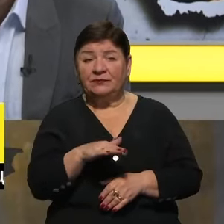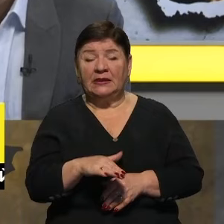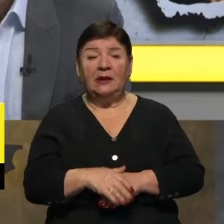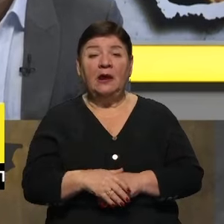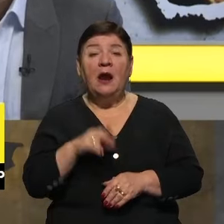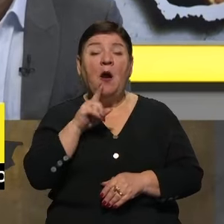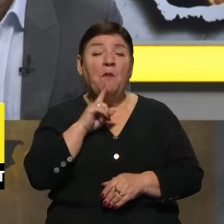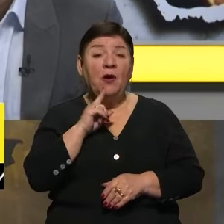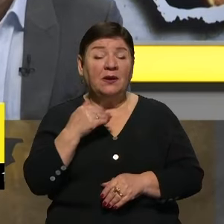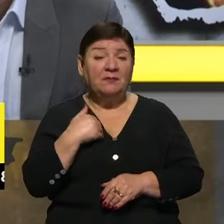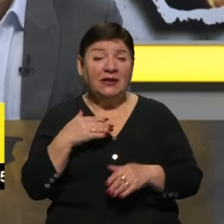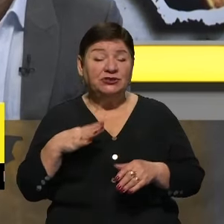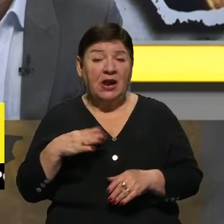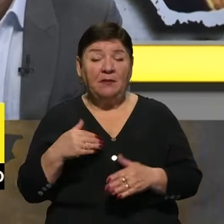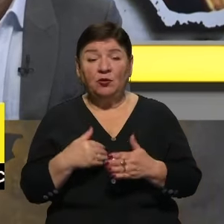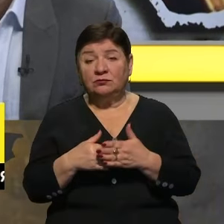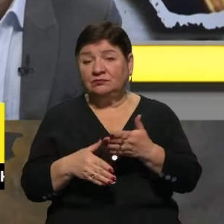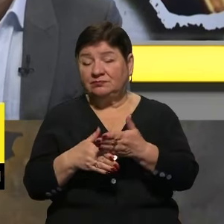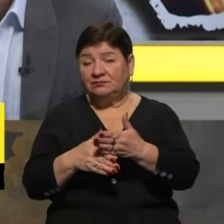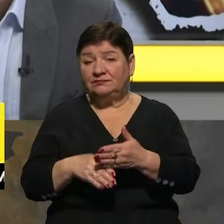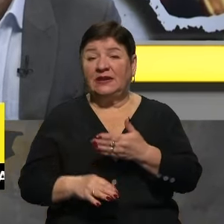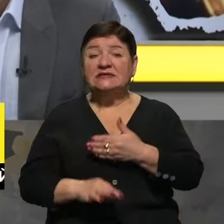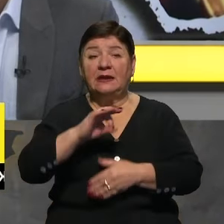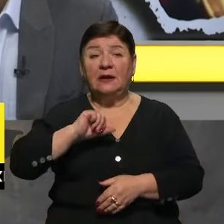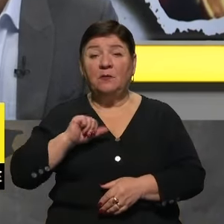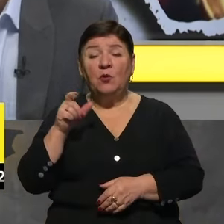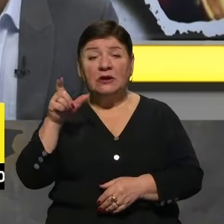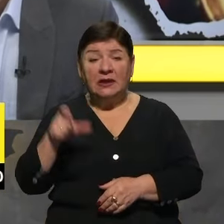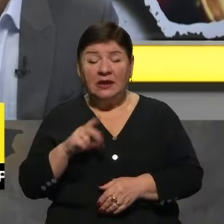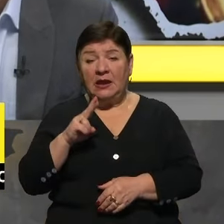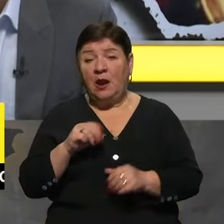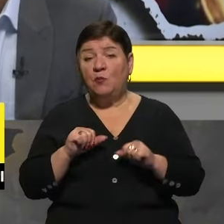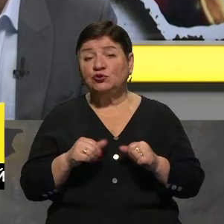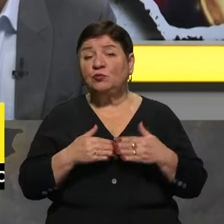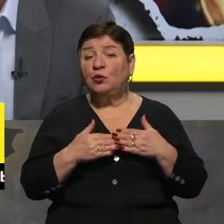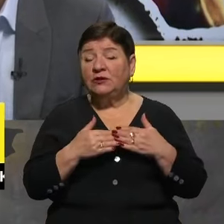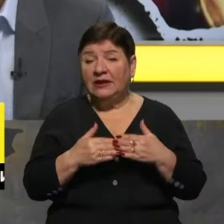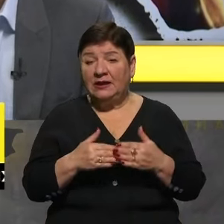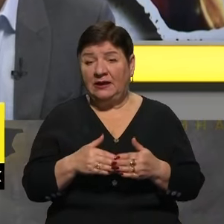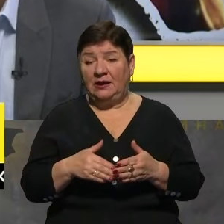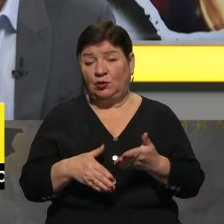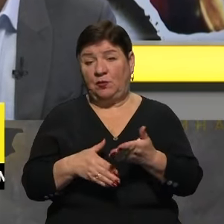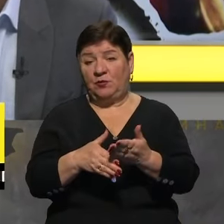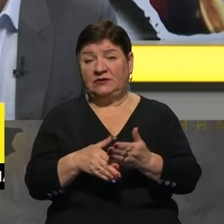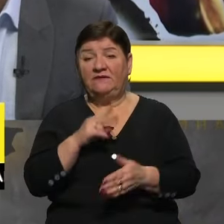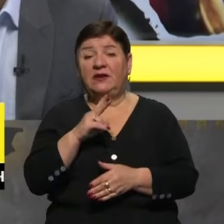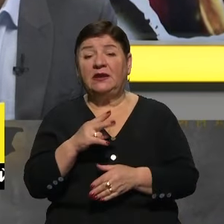поки, в принципі, чекаємо допомоги від західних партнерів, як можуть волонтери допомогти? Які зараз потреби в Легіону Свободи?